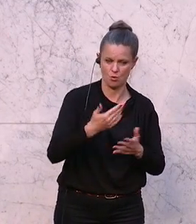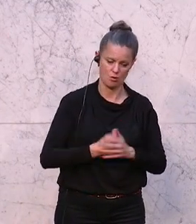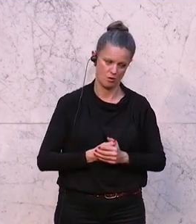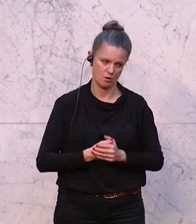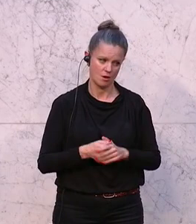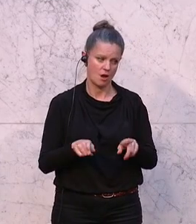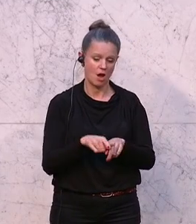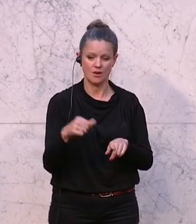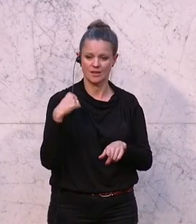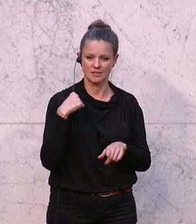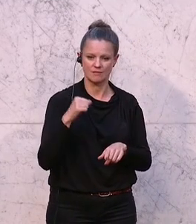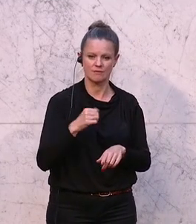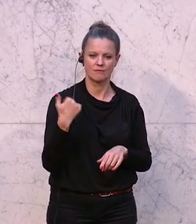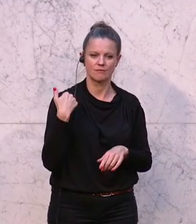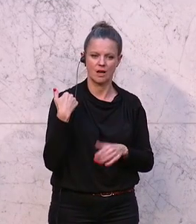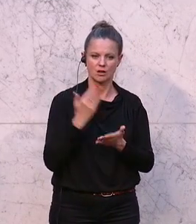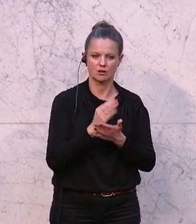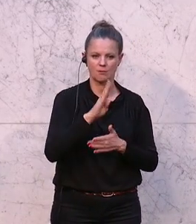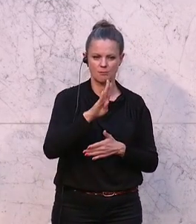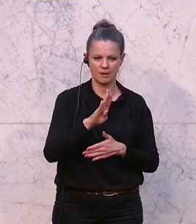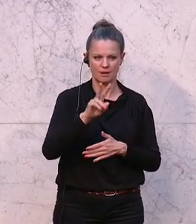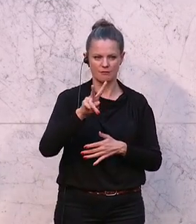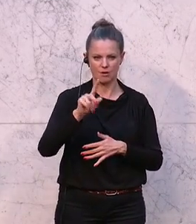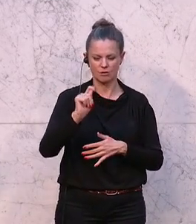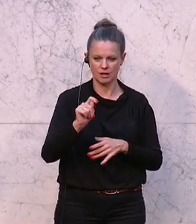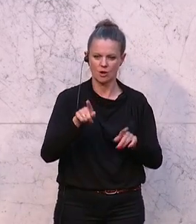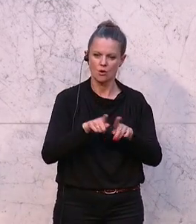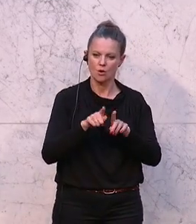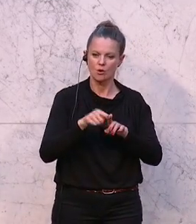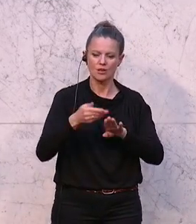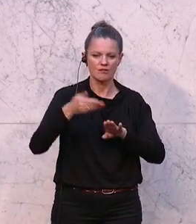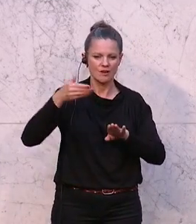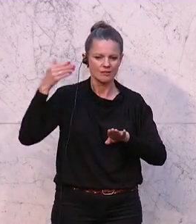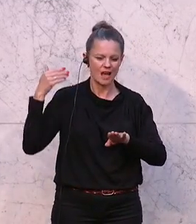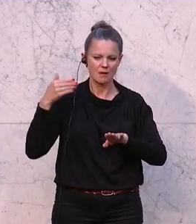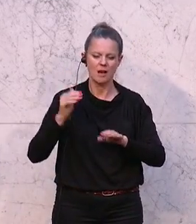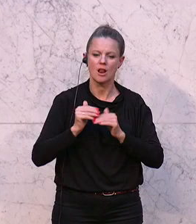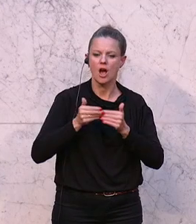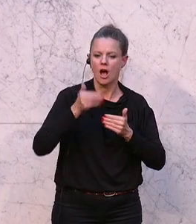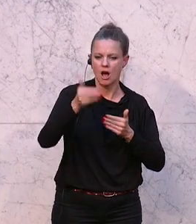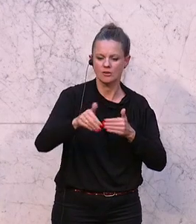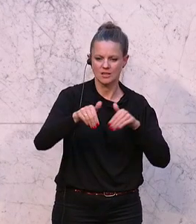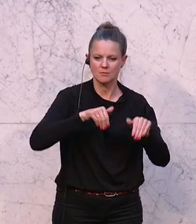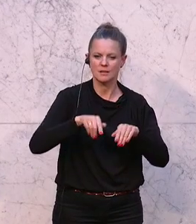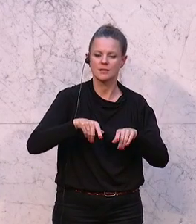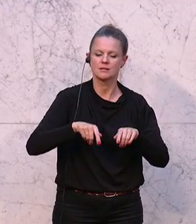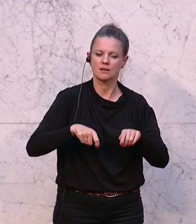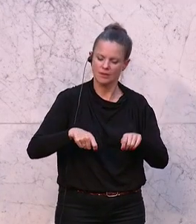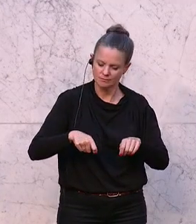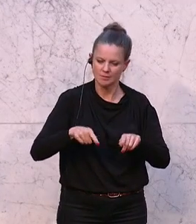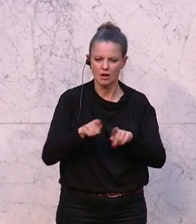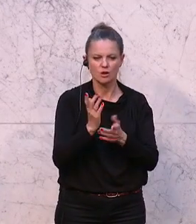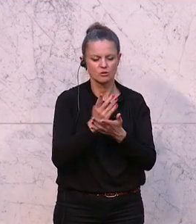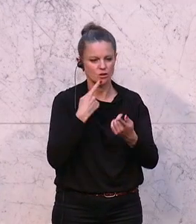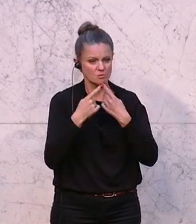gestern schon über BVT und die Knixe der ehemaligen Außenministerin gesprochen, aber dahinter steckt ja noch viel, viel mehr.